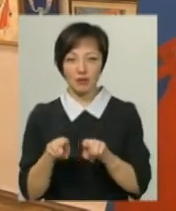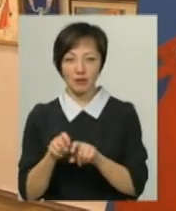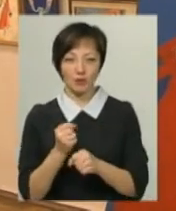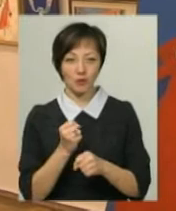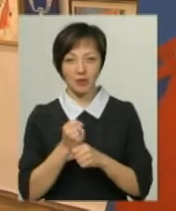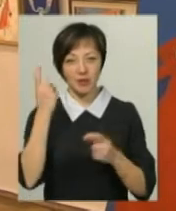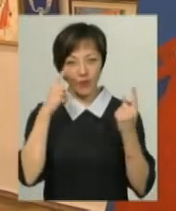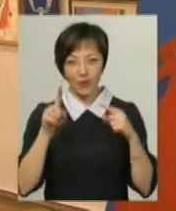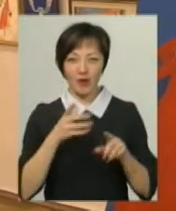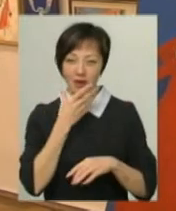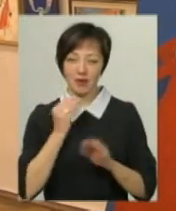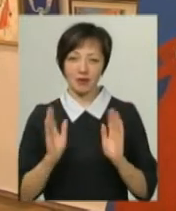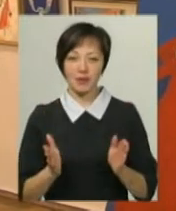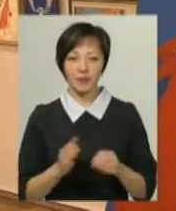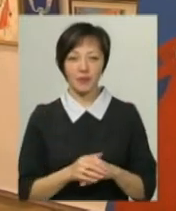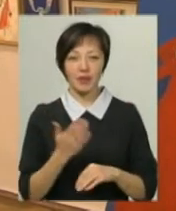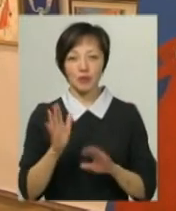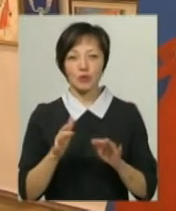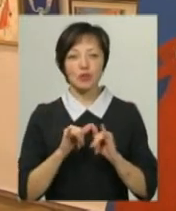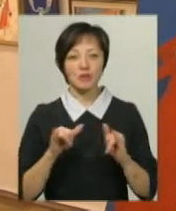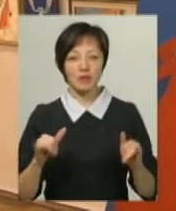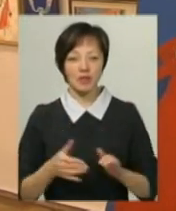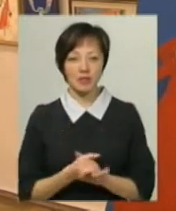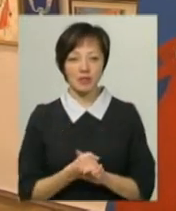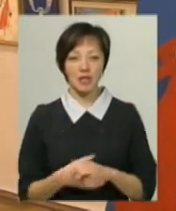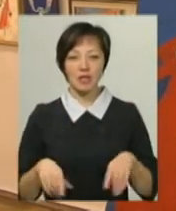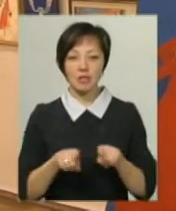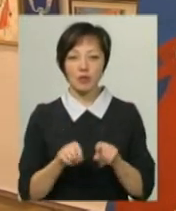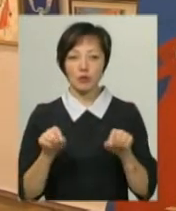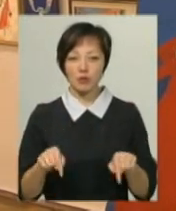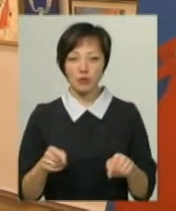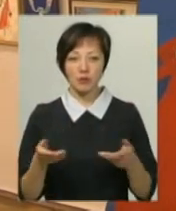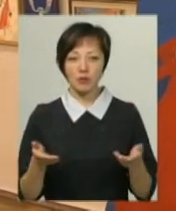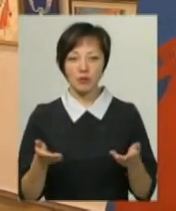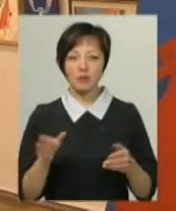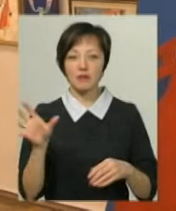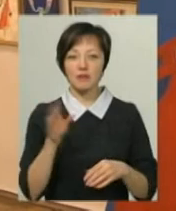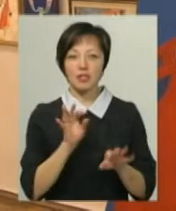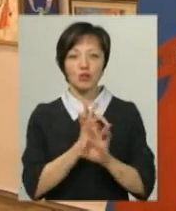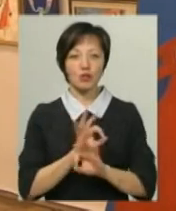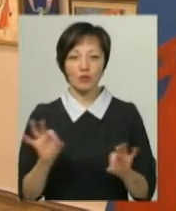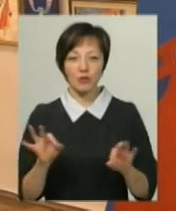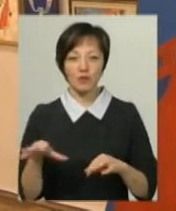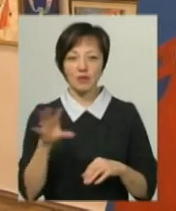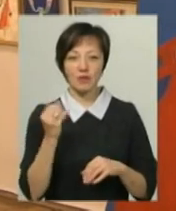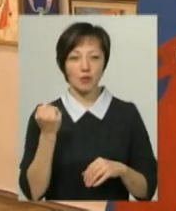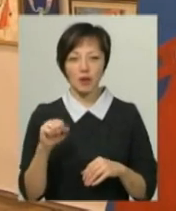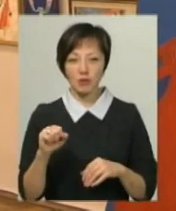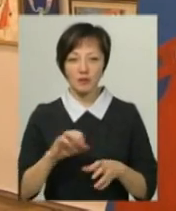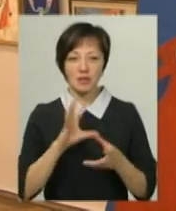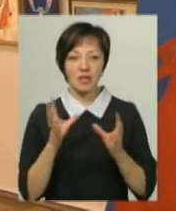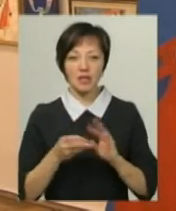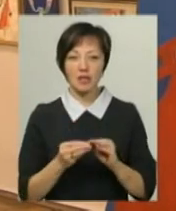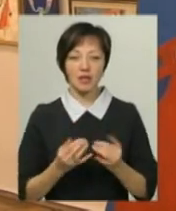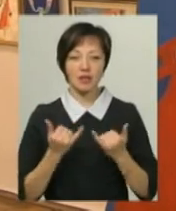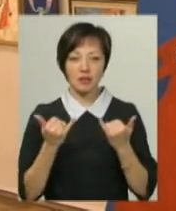гарні твори, ти будеш розвиватись. І так само тут всі чудові і всі переможці. І взагалі